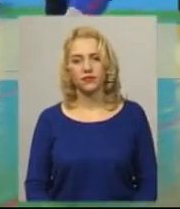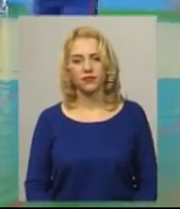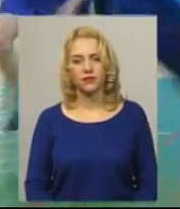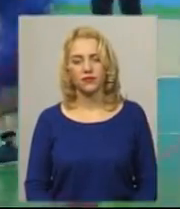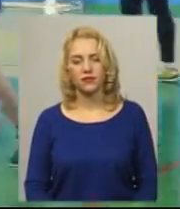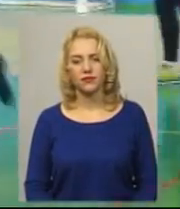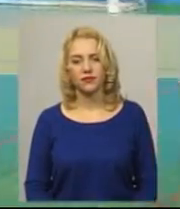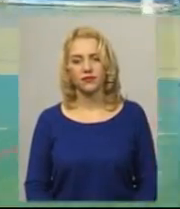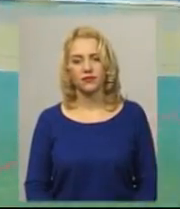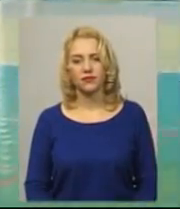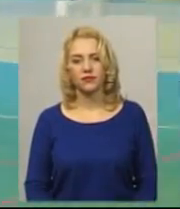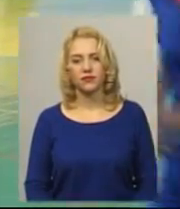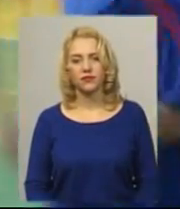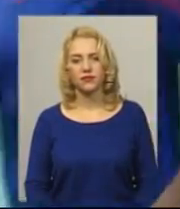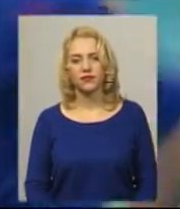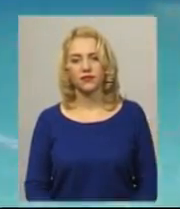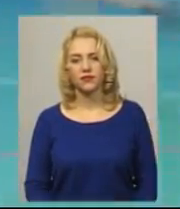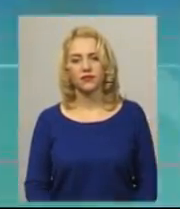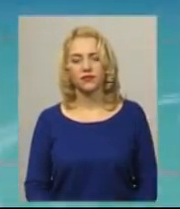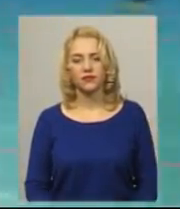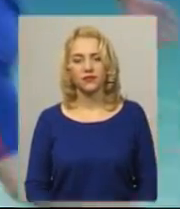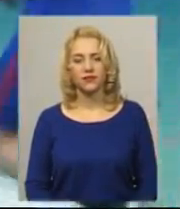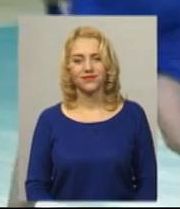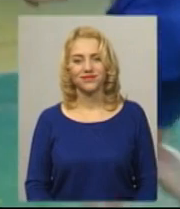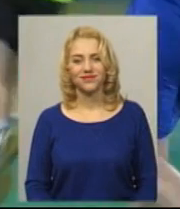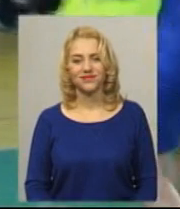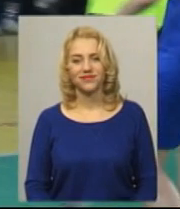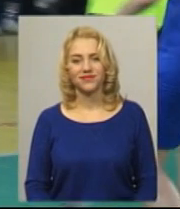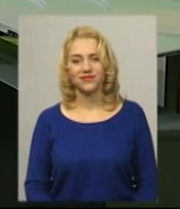Андрій Гуманний, Деміан Цегольник, новини на Суспільному, Хмельницький.